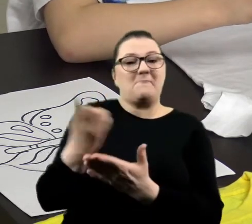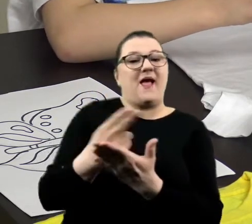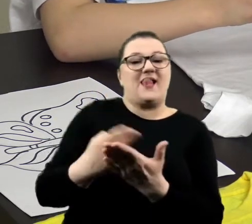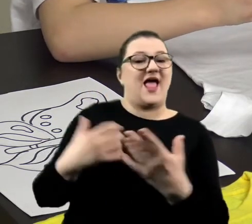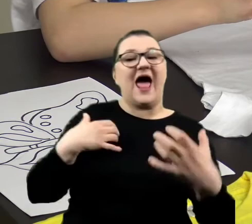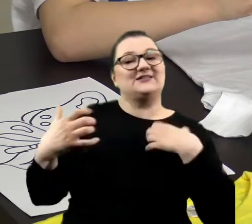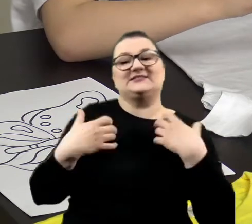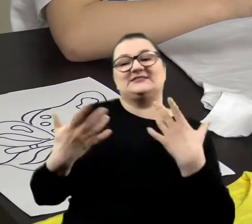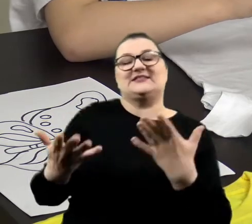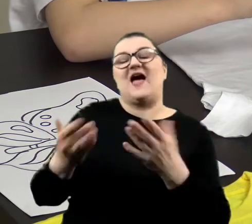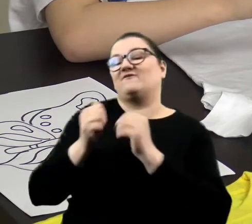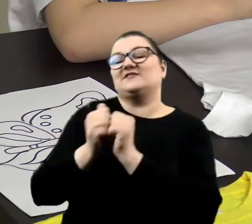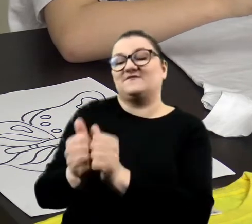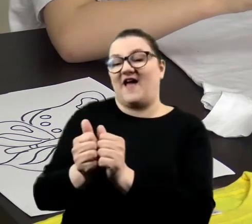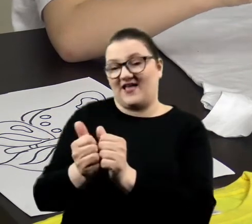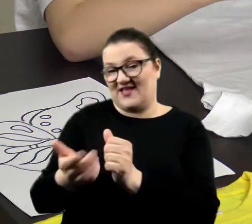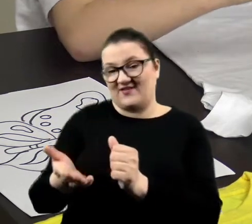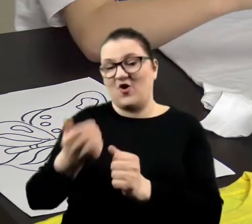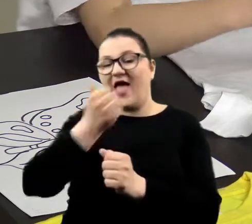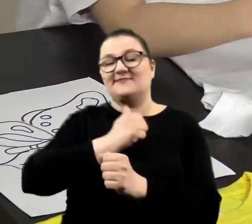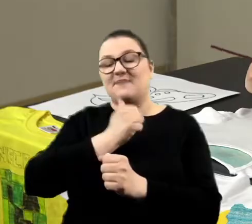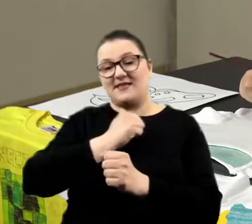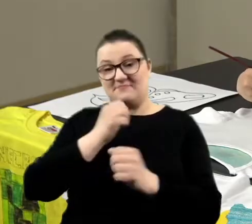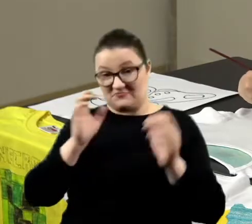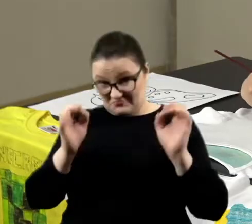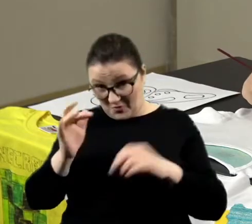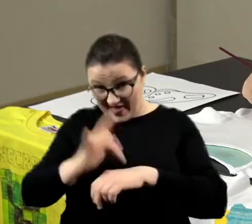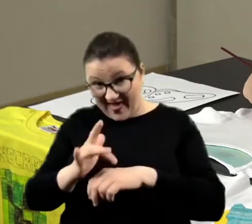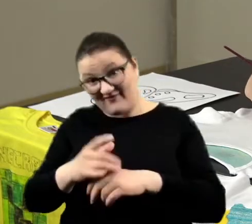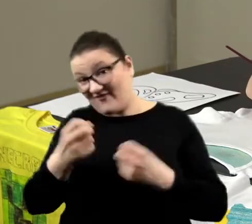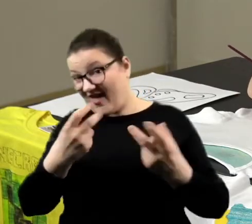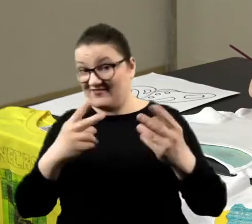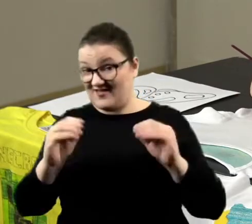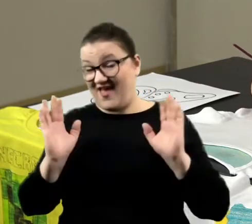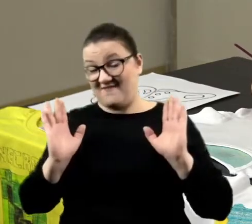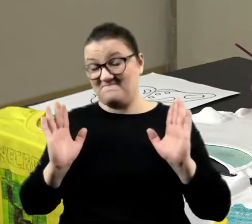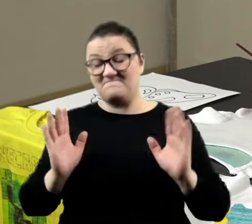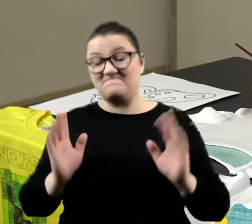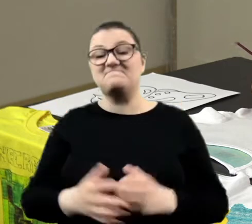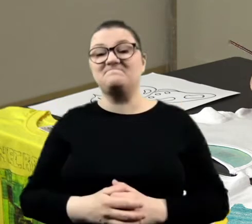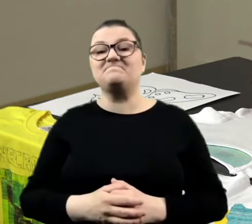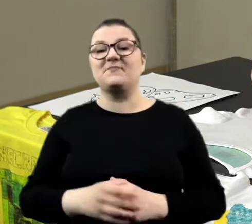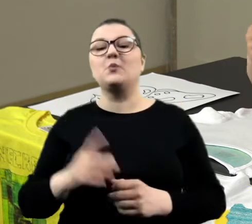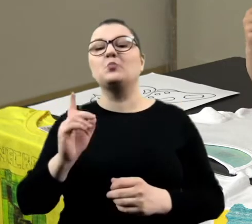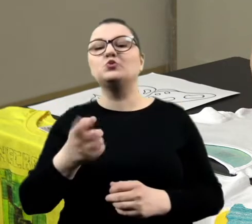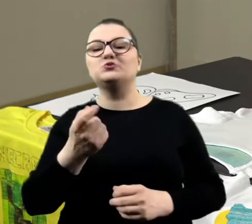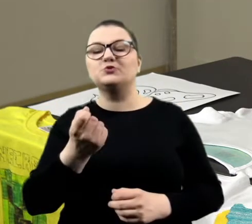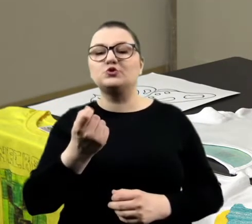wyzwanie. To jest eksperyment, czy to dobrze wyjdzie, czy nie. Nie, troszeczkę